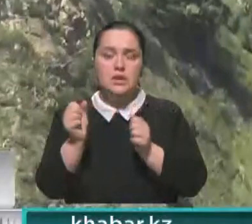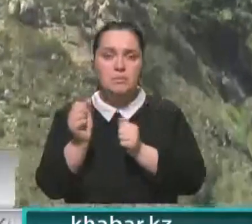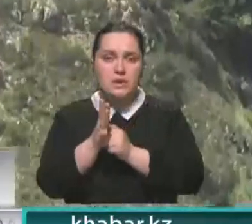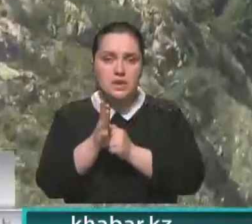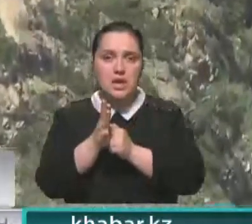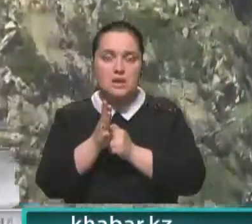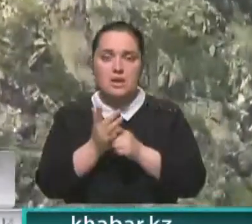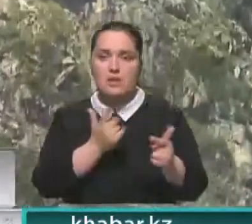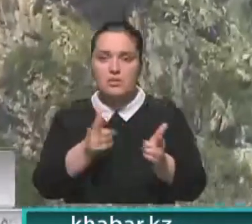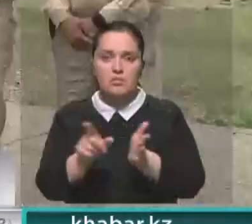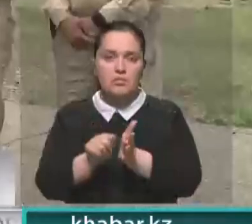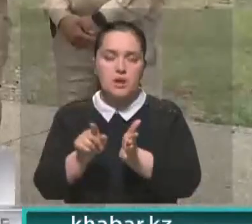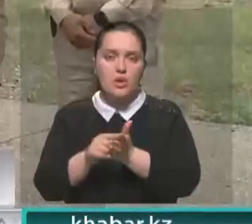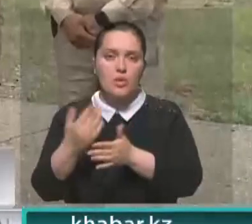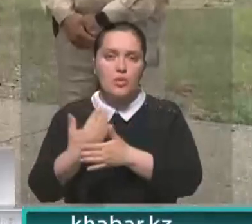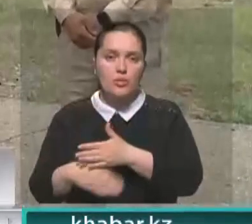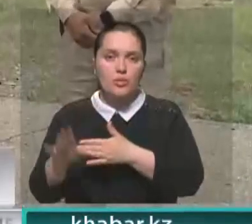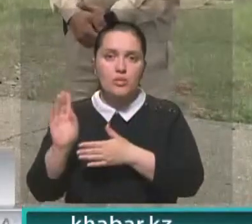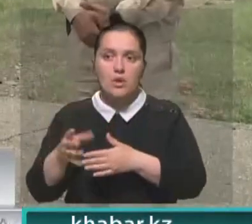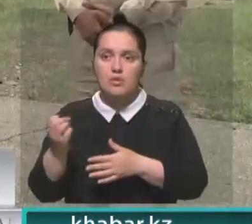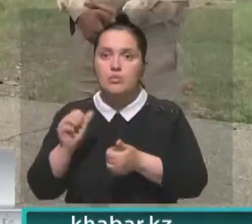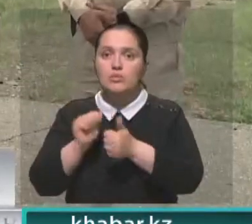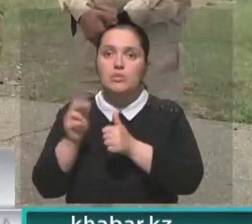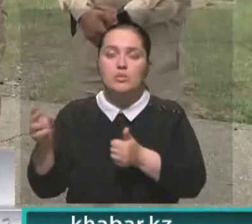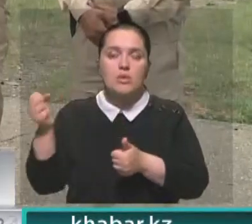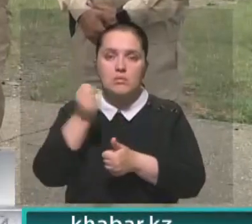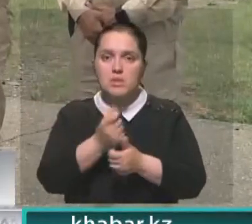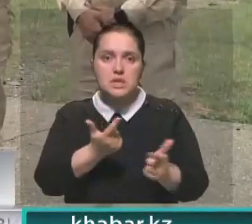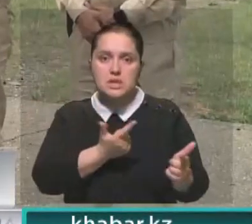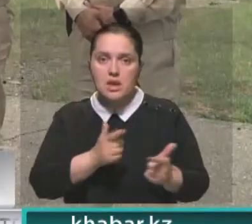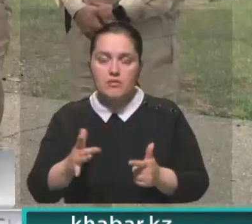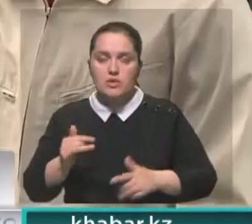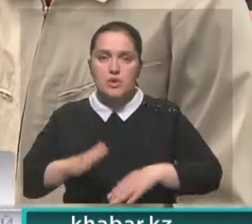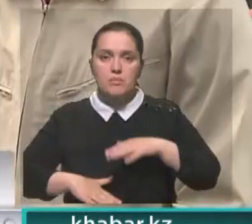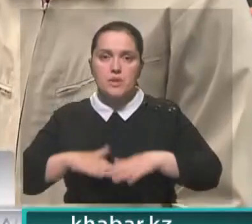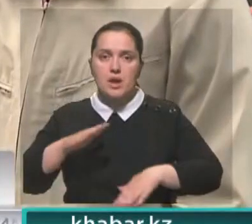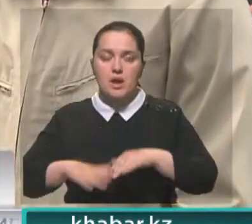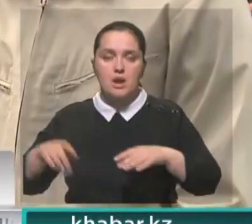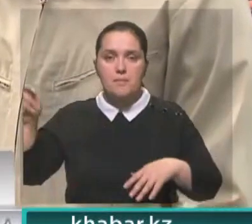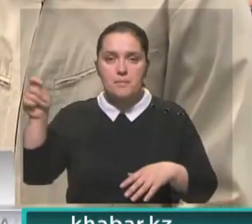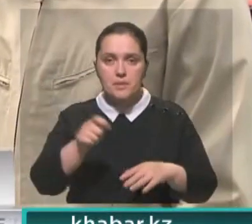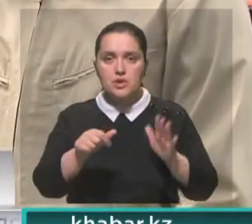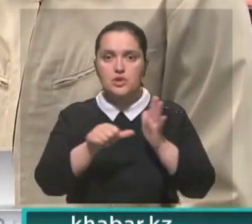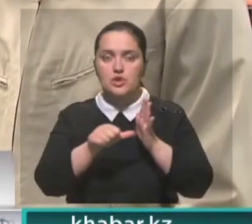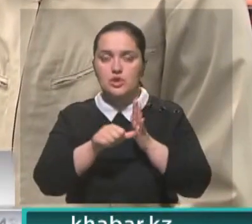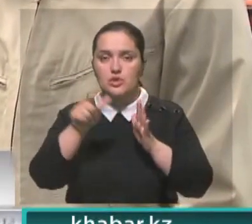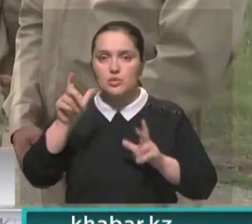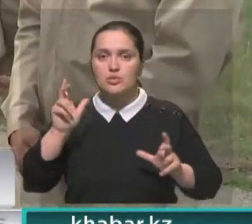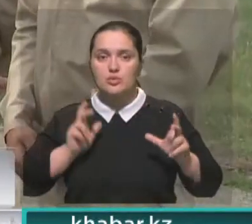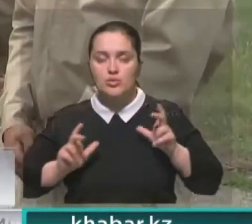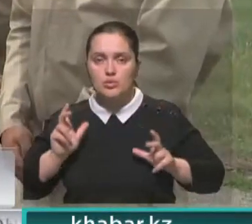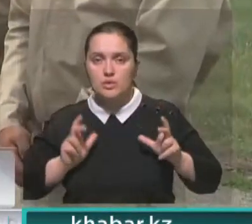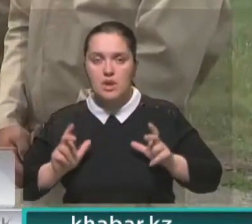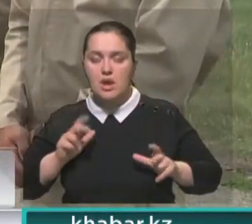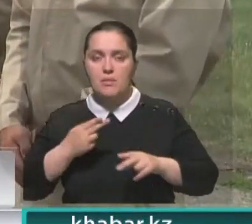отряда готовятся к пенсии, а смена еще не готова. На летную практику в регион прибыли пока только шестеро студентов Академии